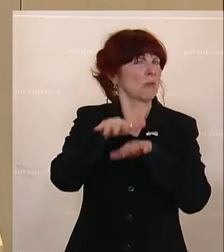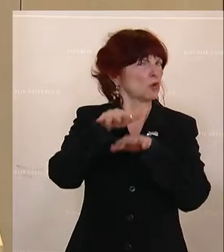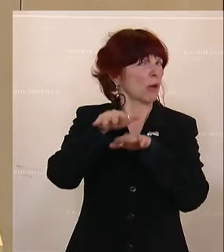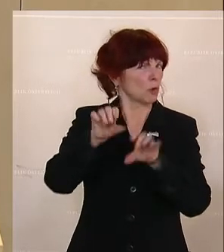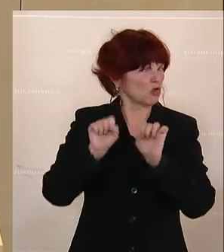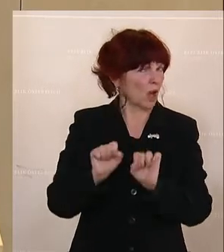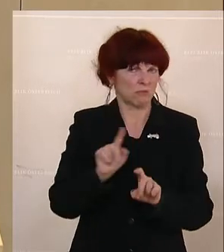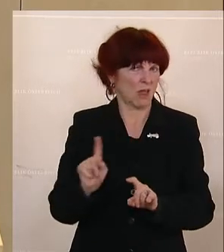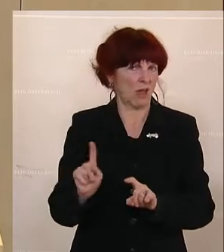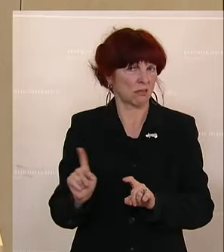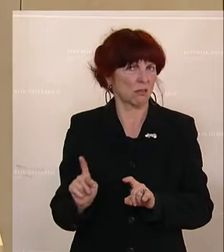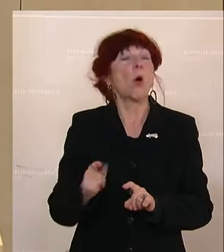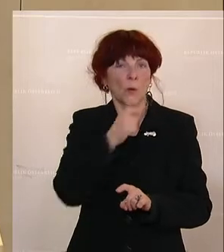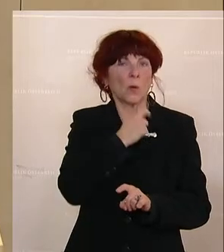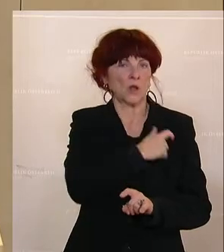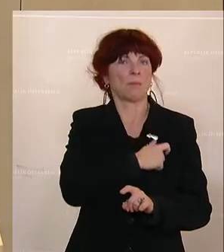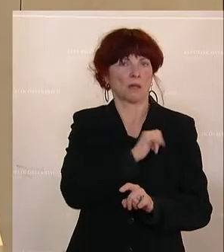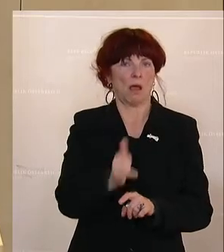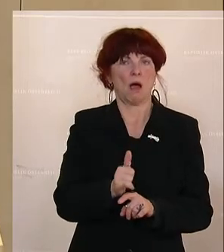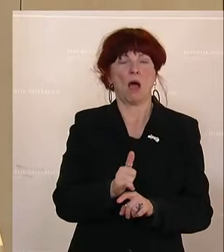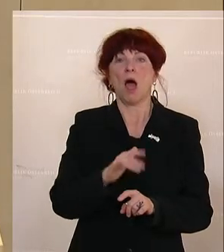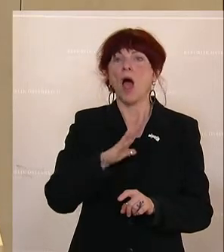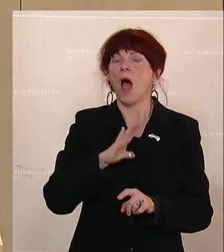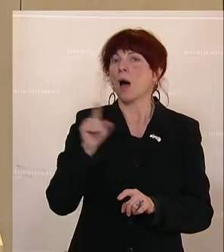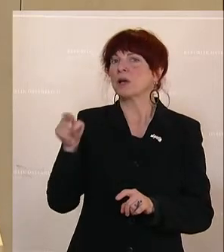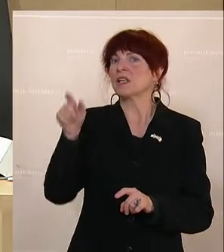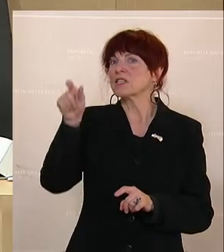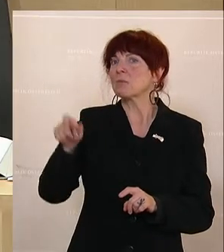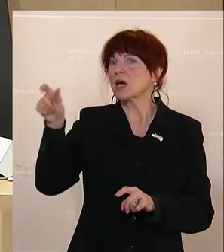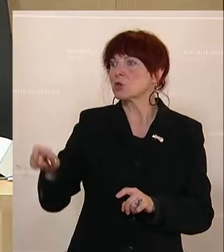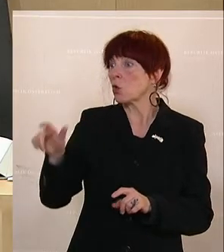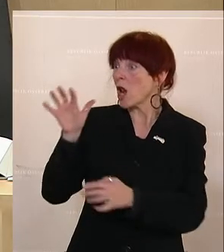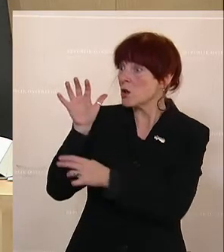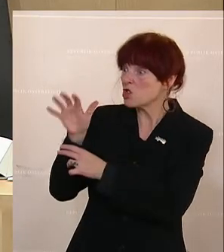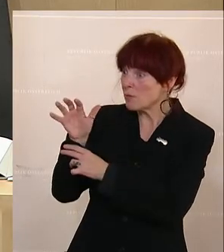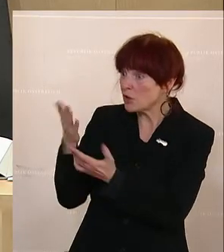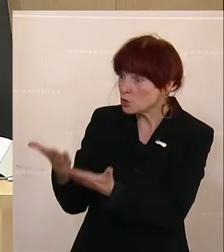diese Menschen verdienen die Beschimpfung, die Sie hier heute losgelassen haben, auf keinen Fall.